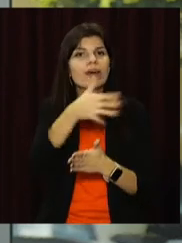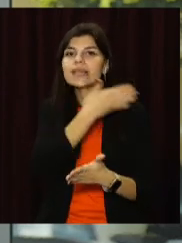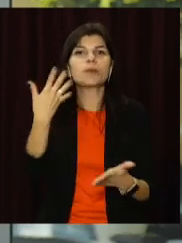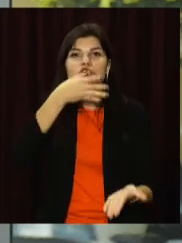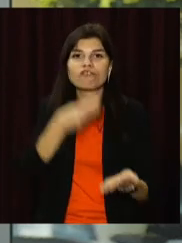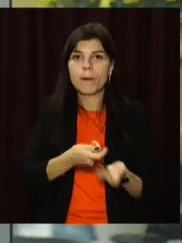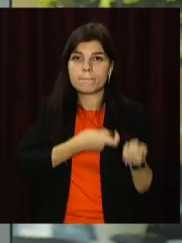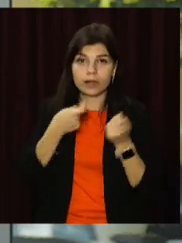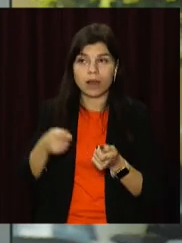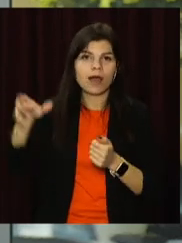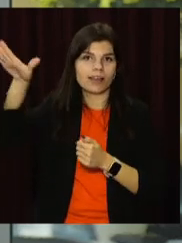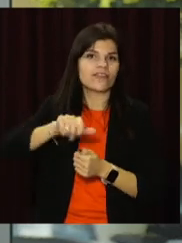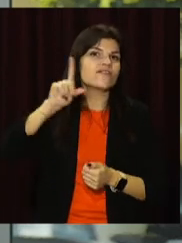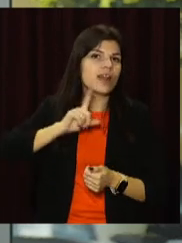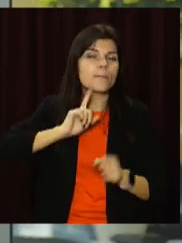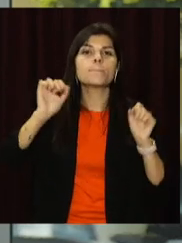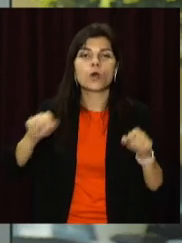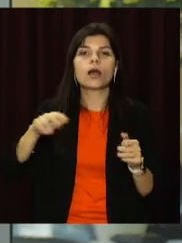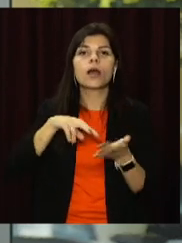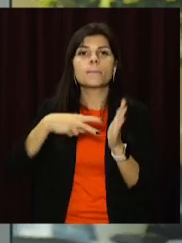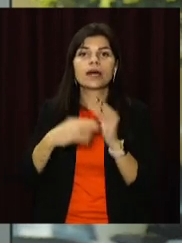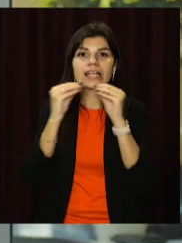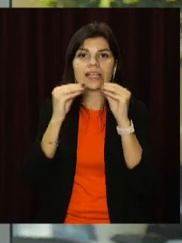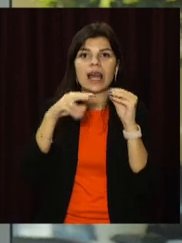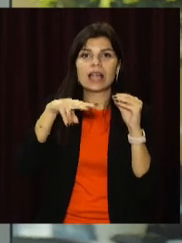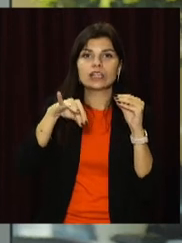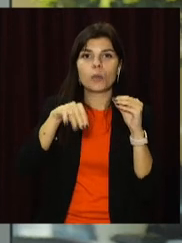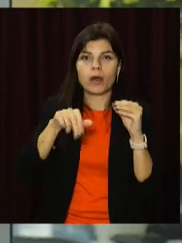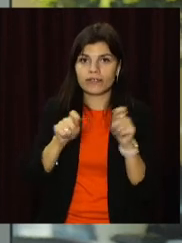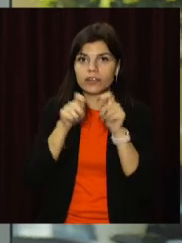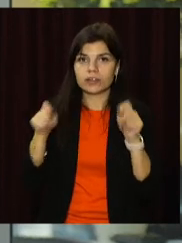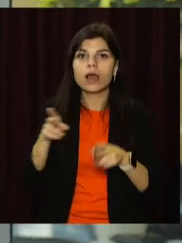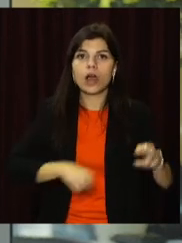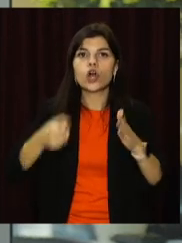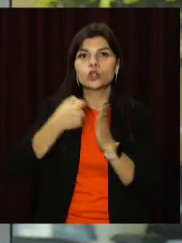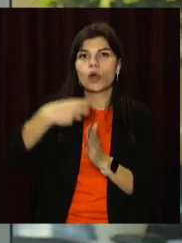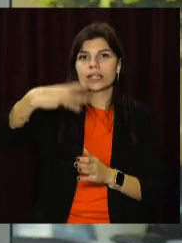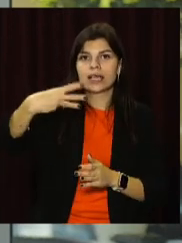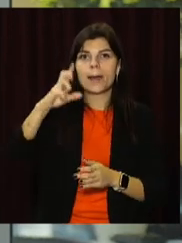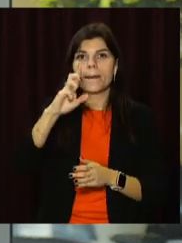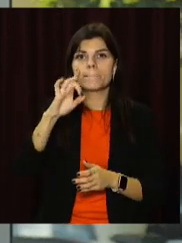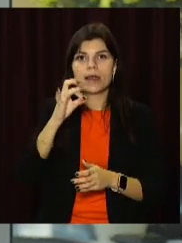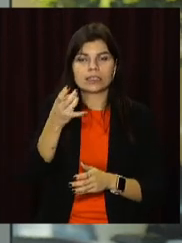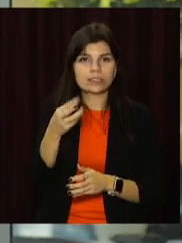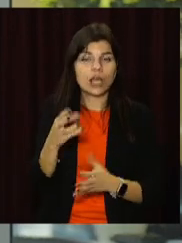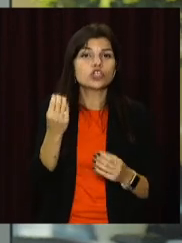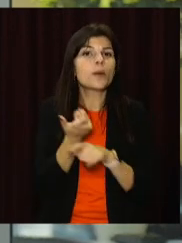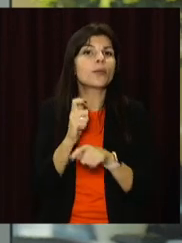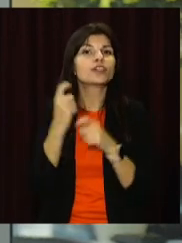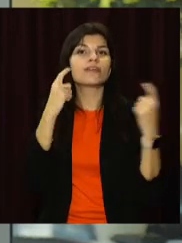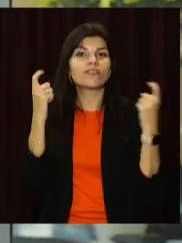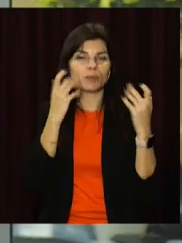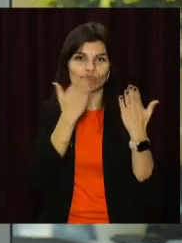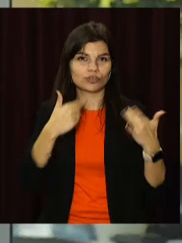немає своїх. Відкриття заплановане вже на 10 листопада. Працюватиме каток до 30 березня. Ще більше інформації